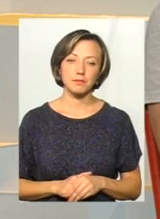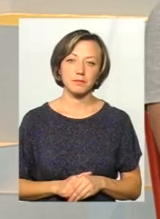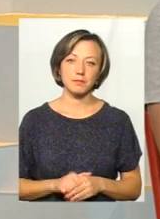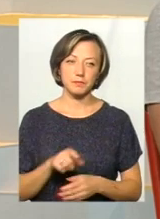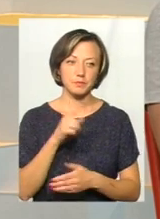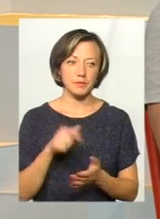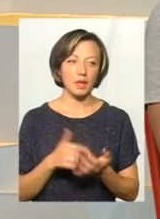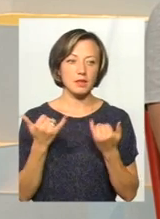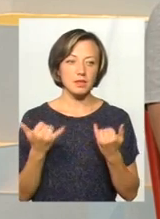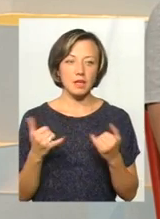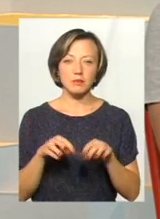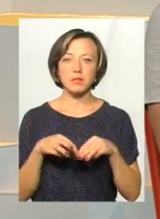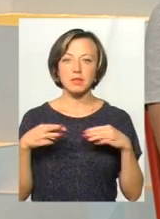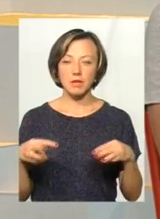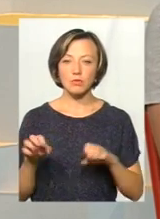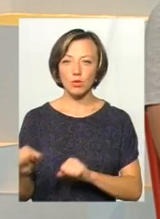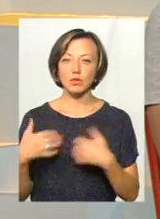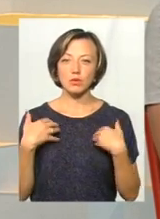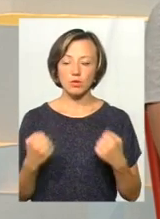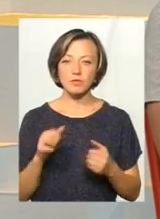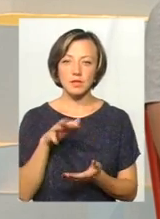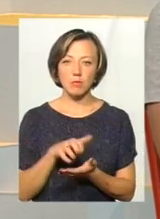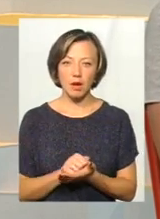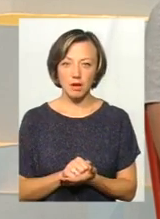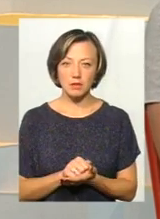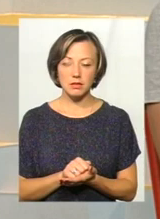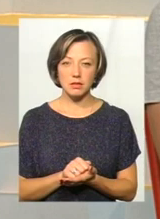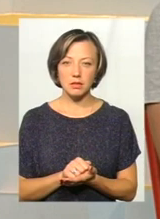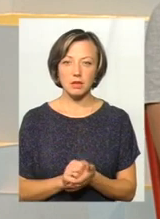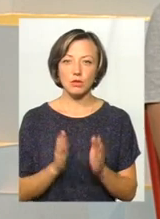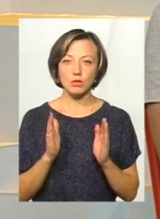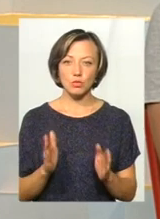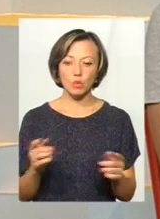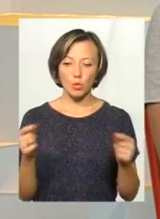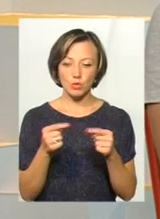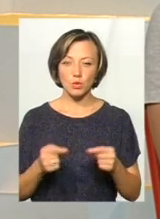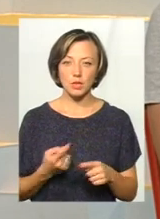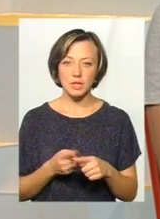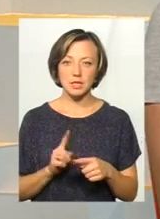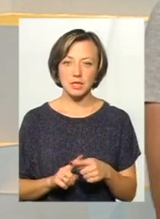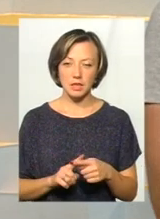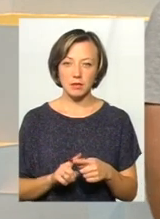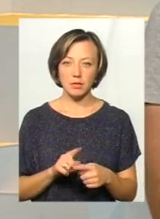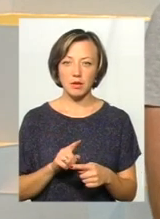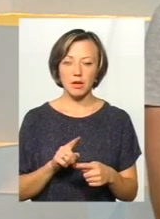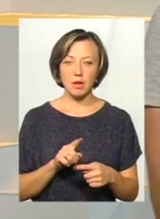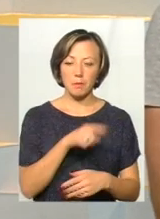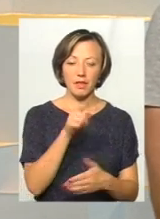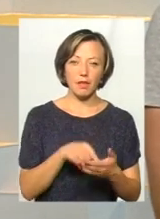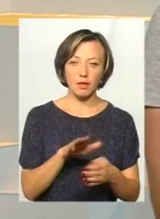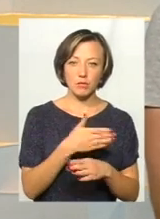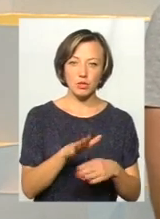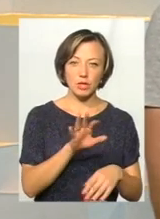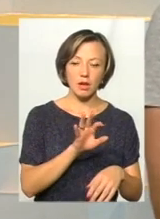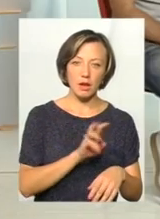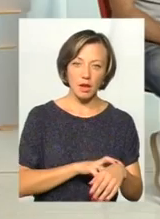Зараз Міністерство охорони здоров'я займається суто узгодженням оцих декларацій між лікарем і пацієнтом. Це